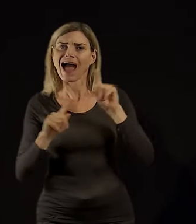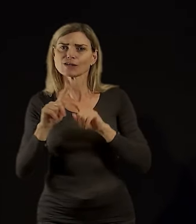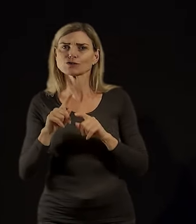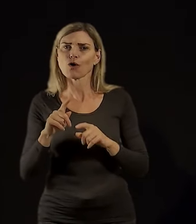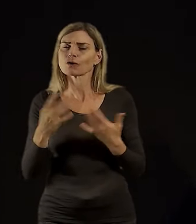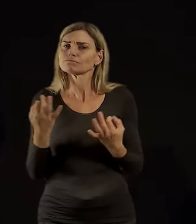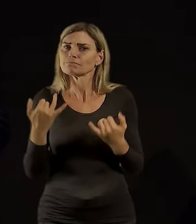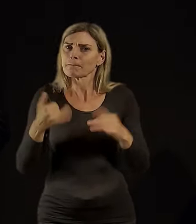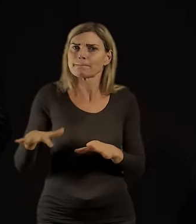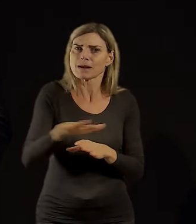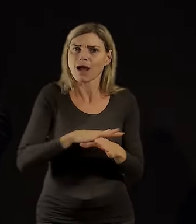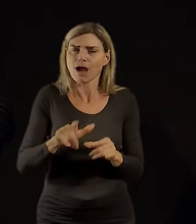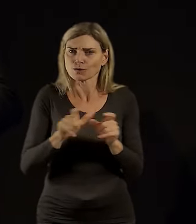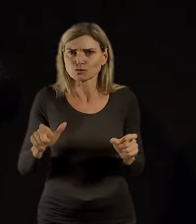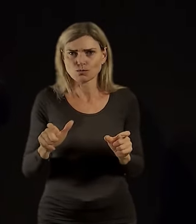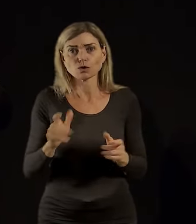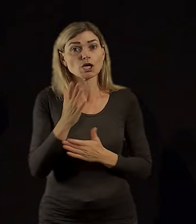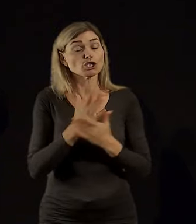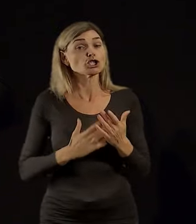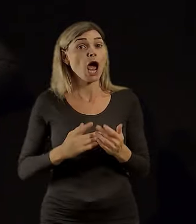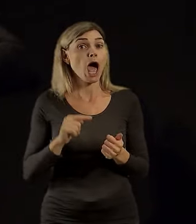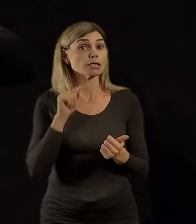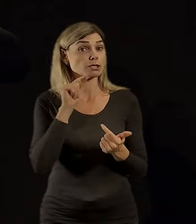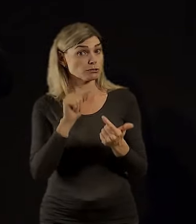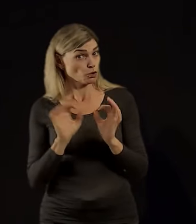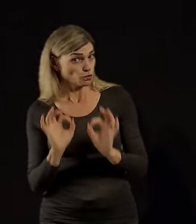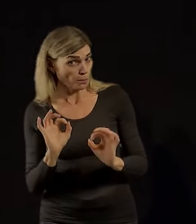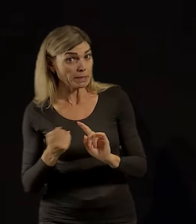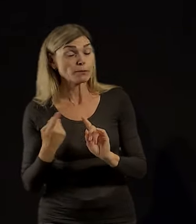protože některé věci evidentně jsou na tom dobře, některé jsou třeba jinak